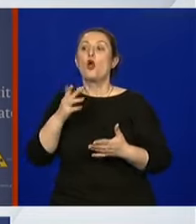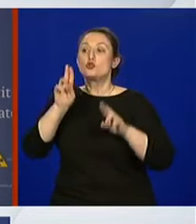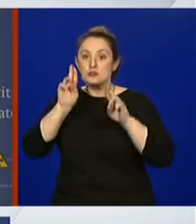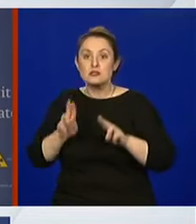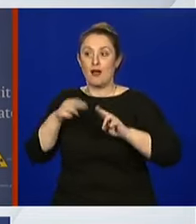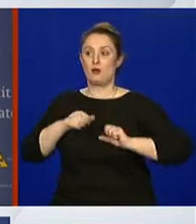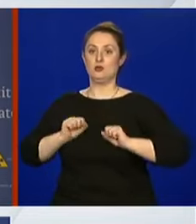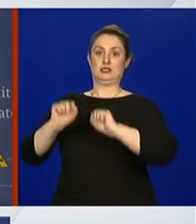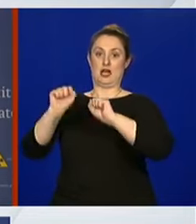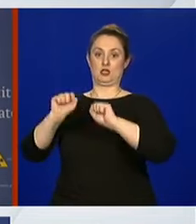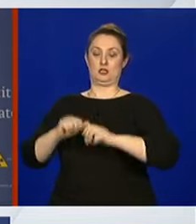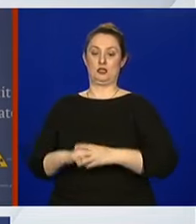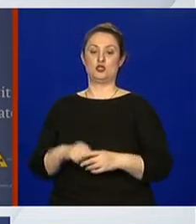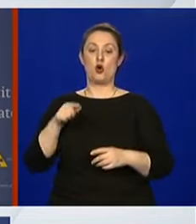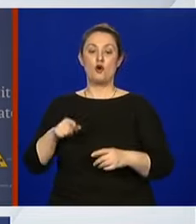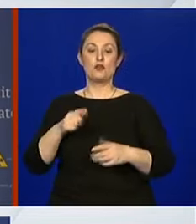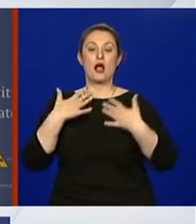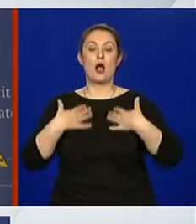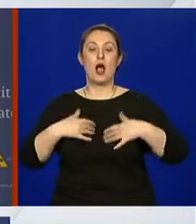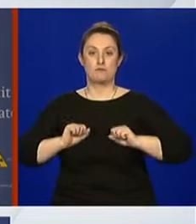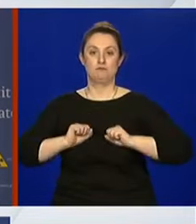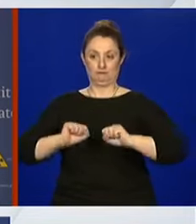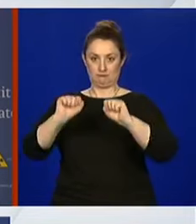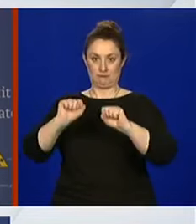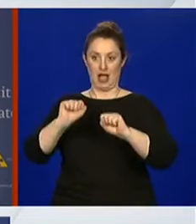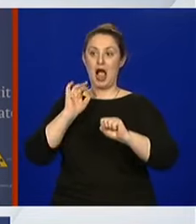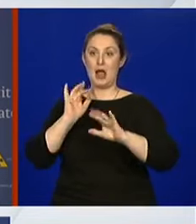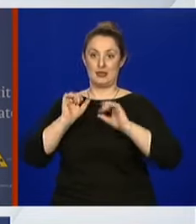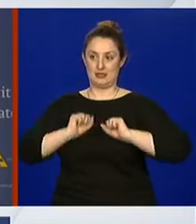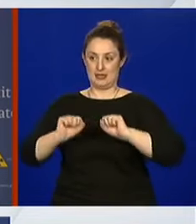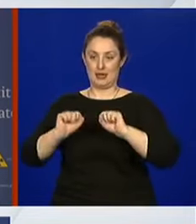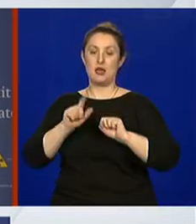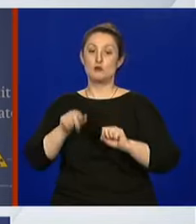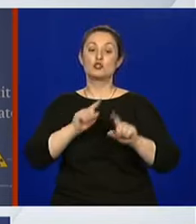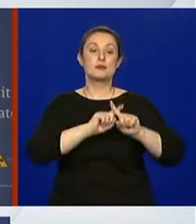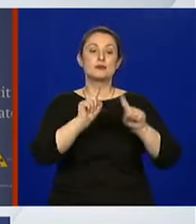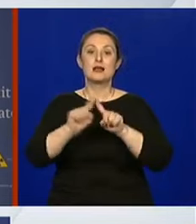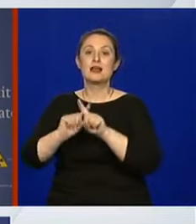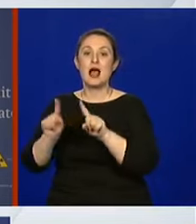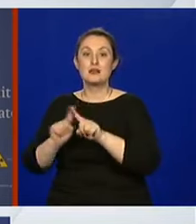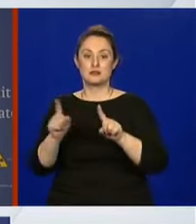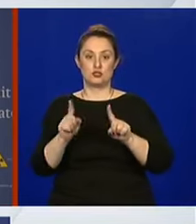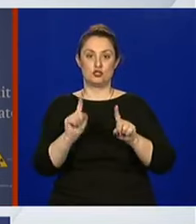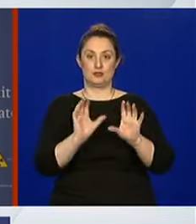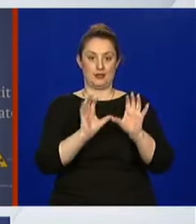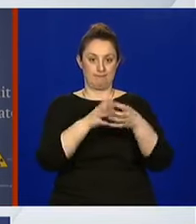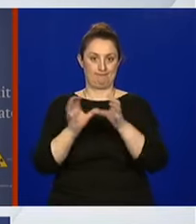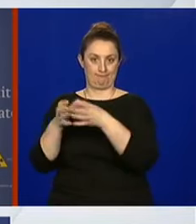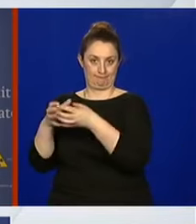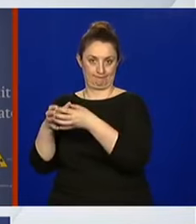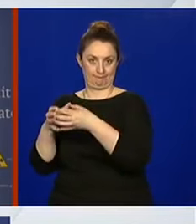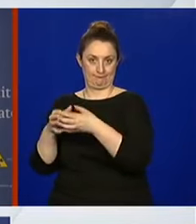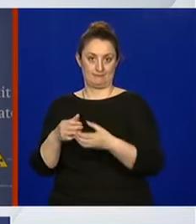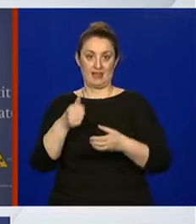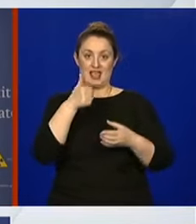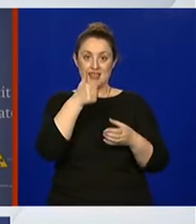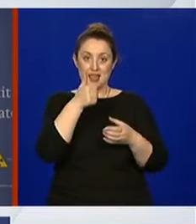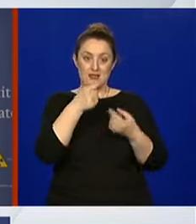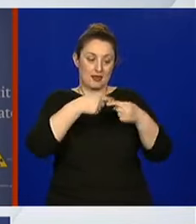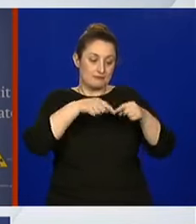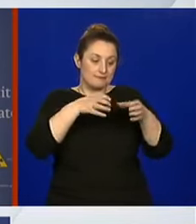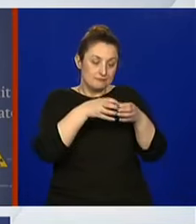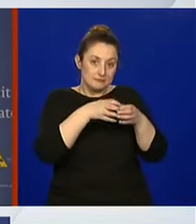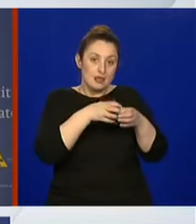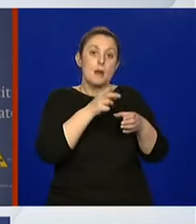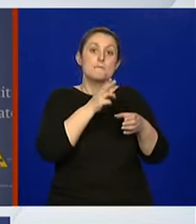Tih antitijela može biti različitih subgrupa. Samo jedna frakcija od njih može biti zaštitna, tako zvana